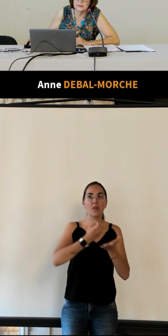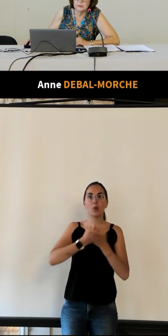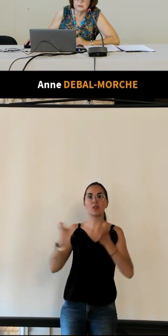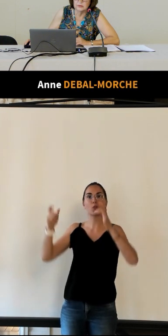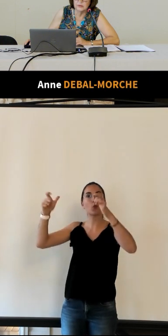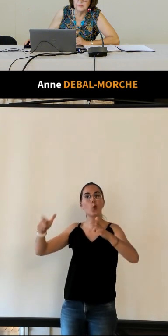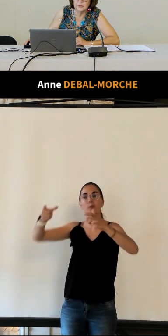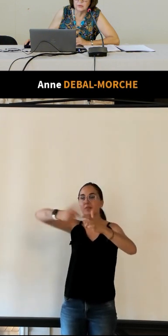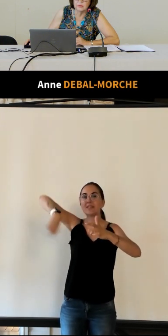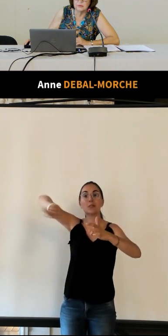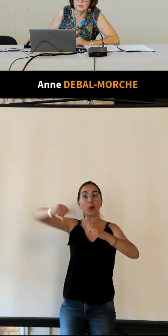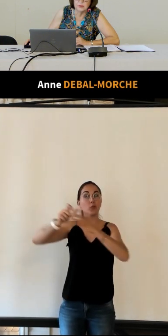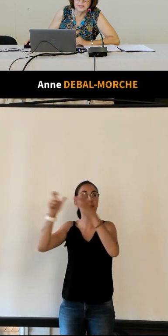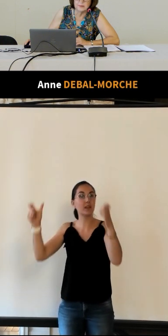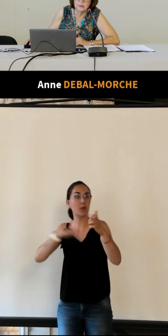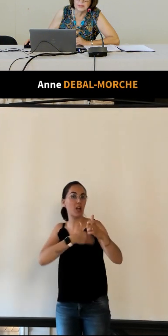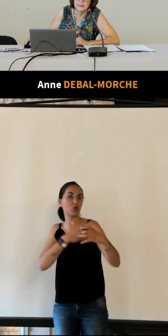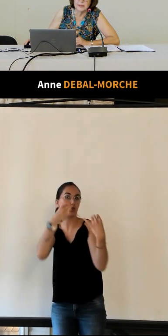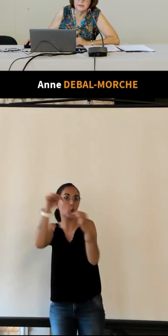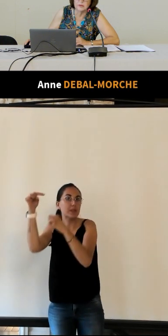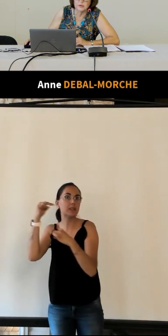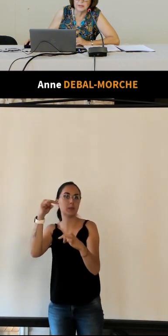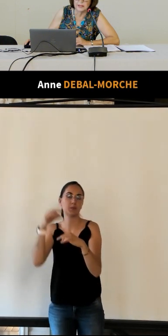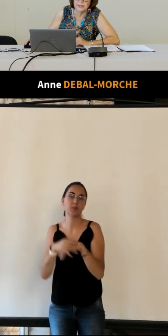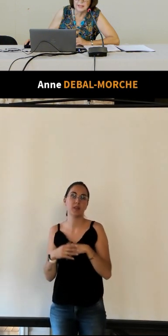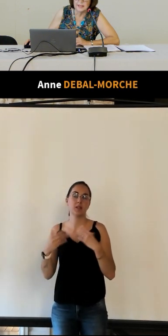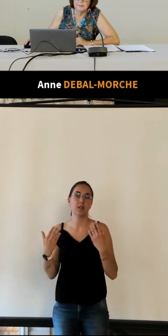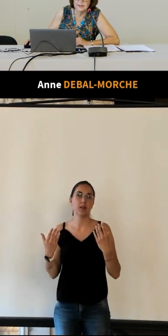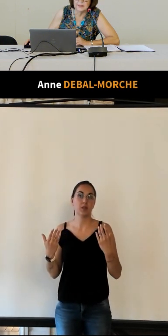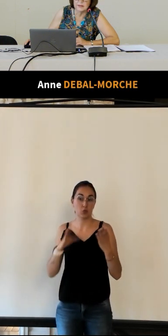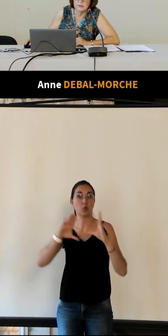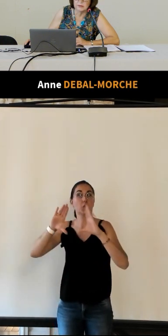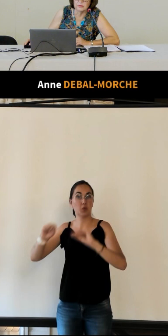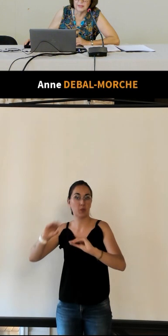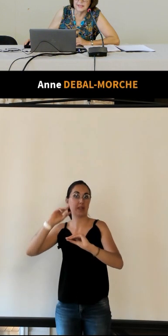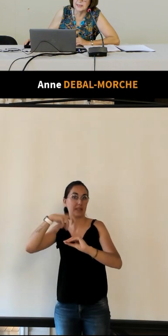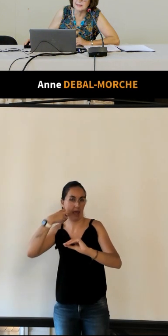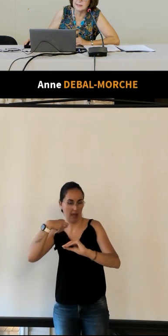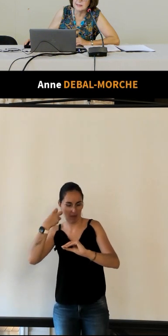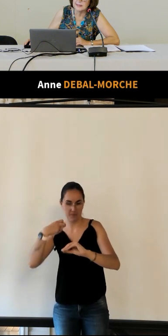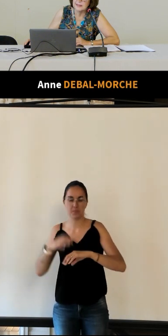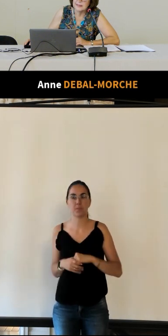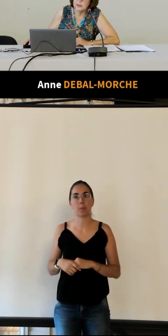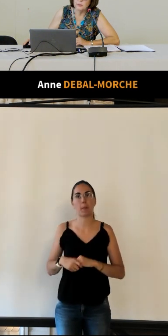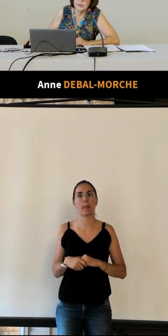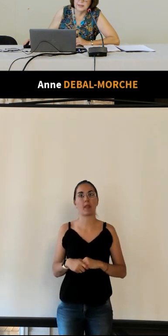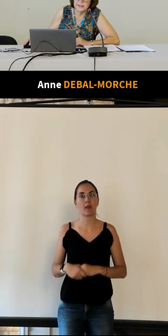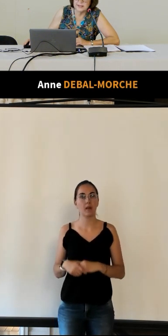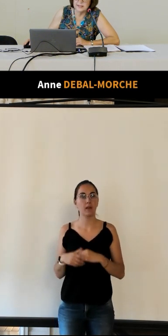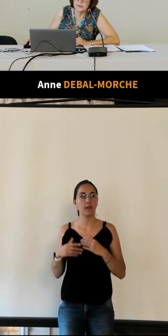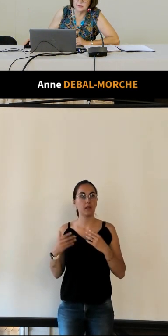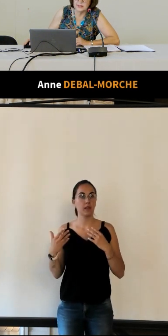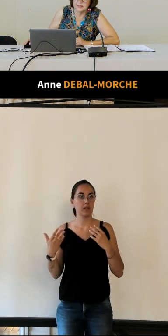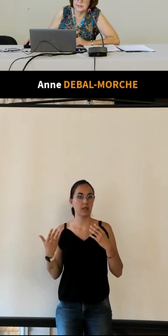de l'office de tourisme qui est maintenant sur la place de la gare et puis la